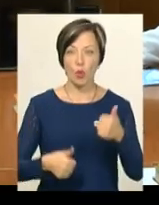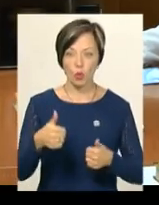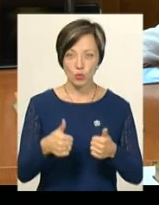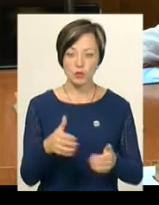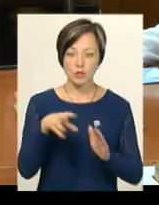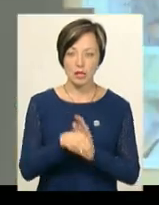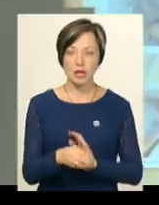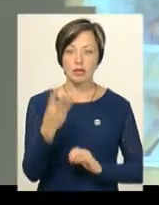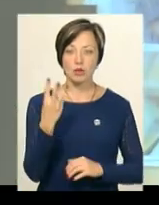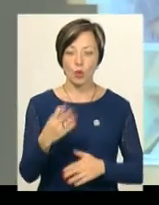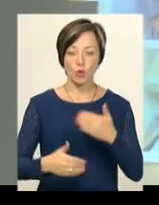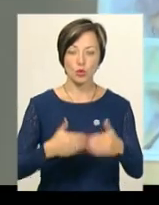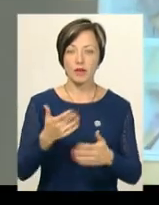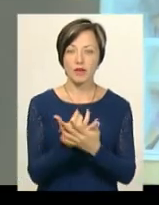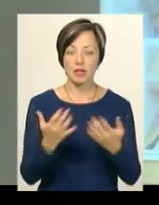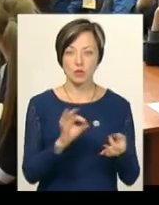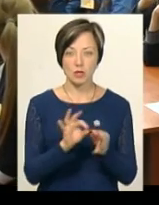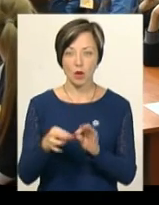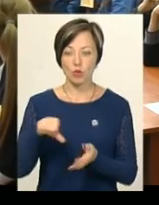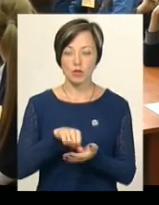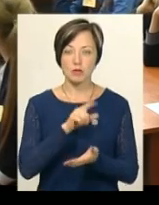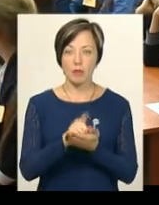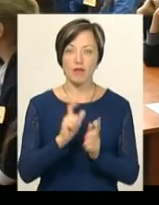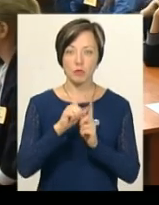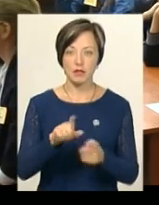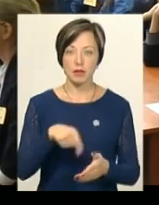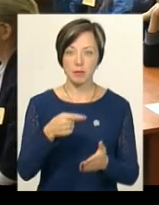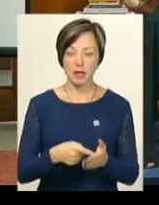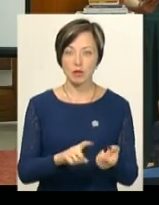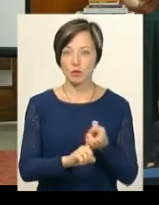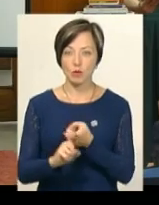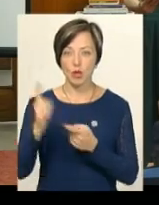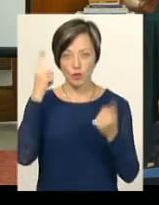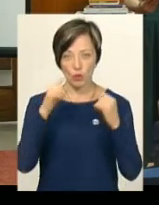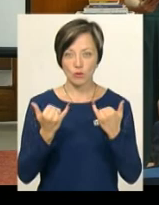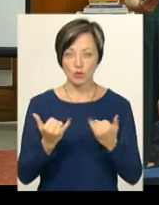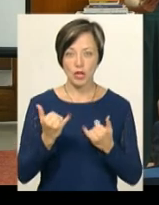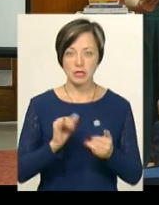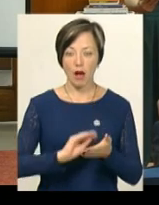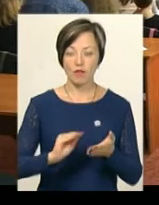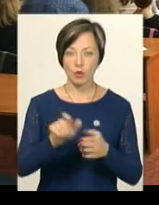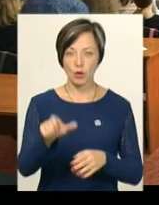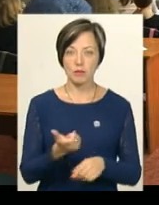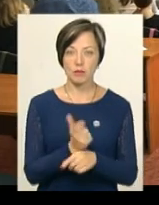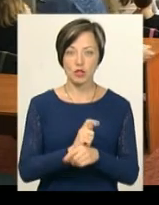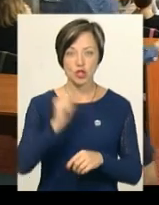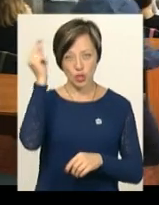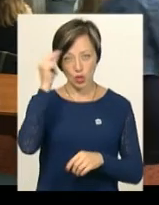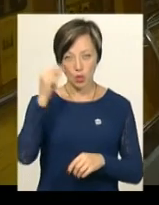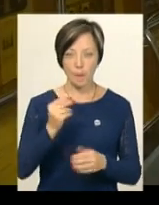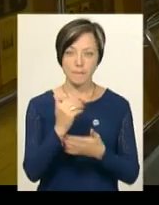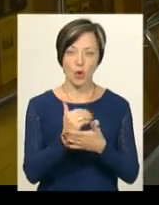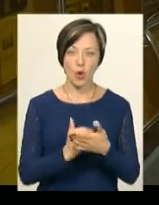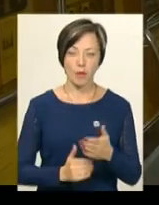складається з трьох турів різної складності. Учасники мають відповісти на питання, які стосуються творів сучасних авторів, більшість – шкільної програми.